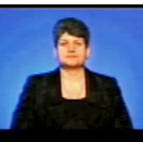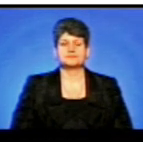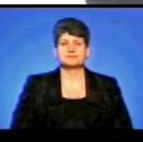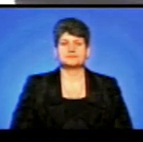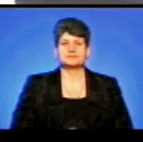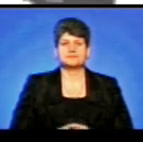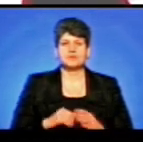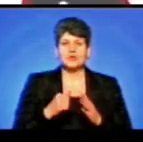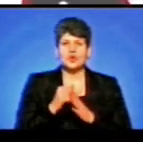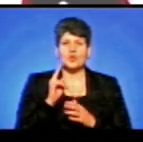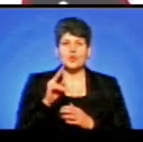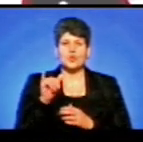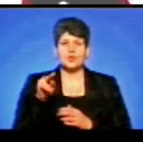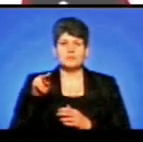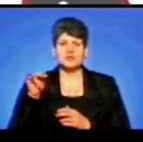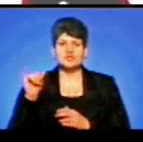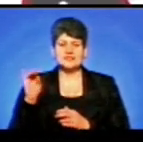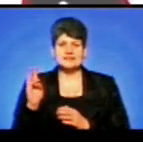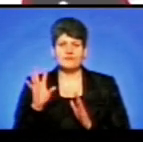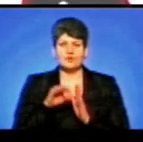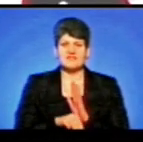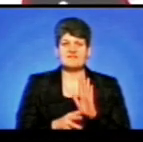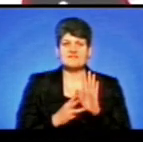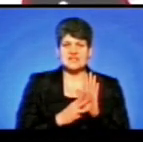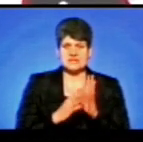До Купченецької громади входять вісім сіл.